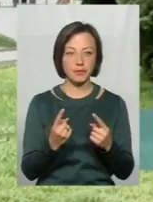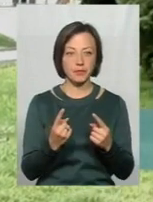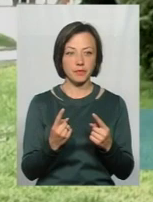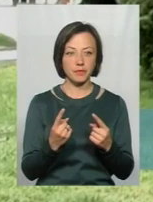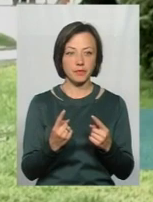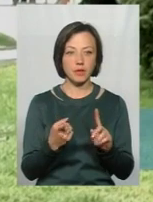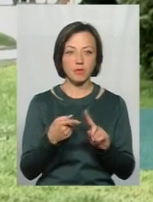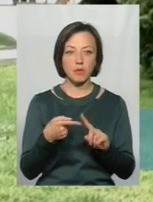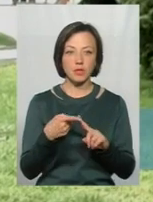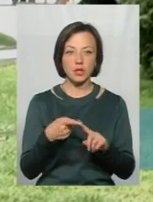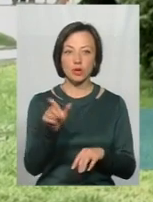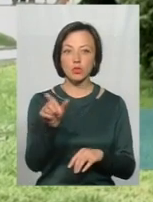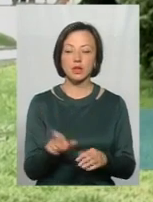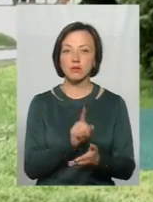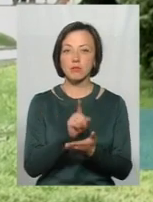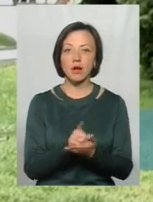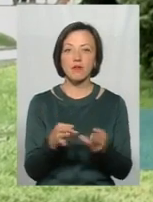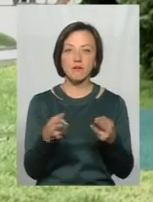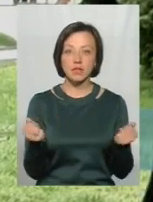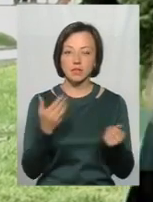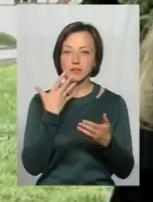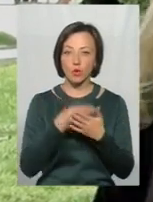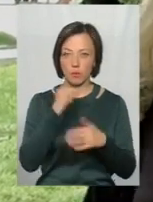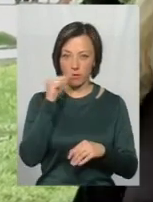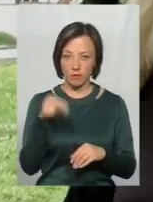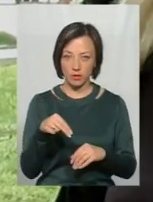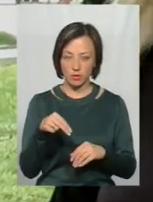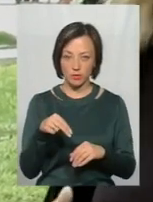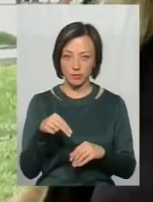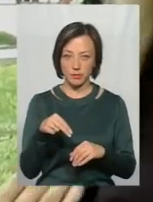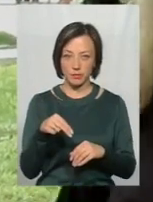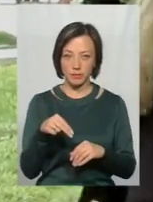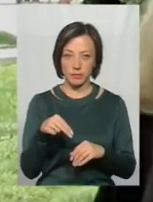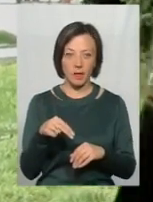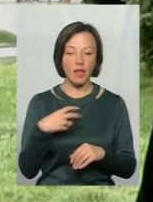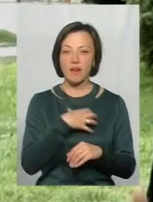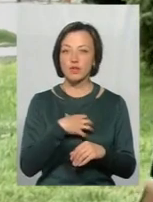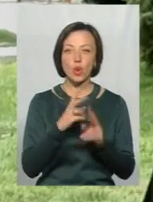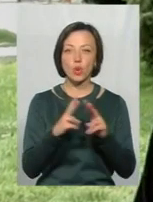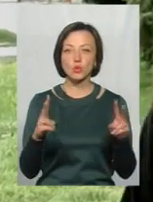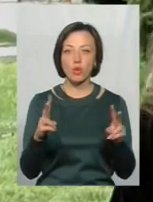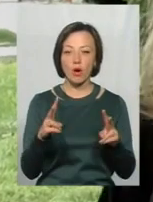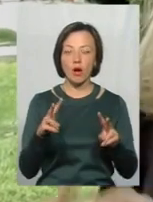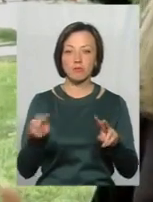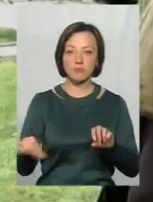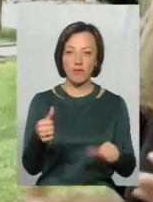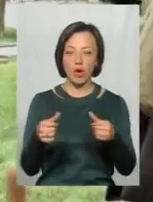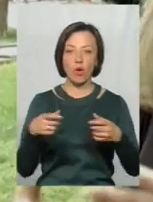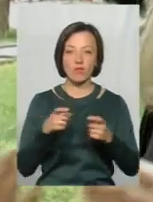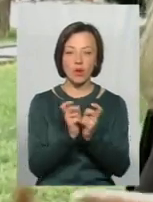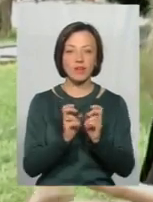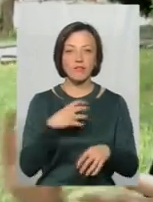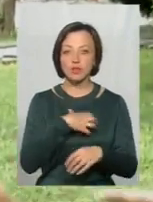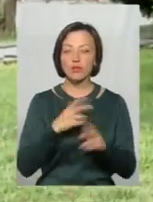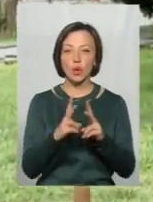По-перше, людина має визнати свою провину. Неважливо, хто є провокатором конфлікту, і неважливо,